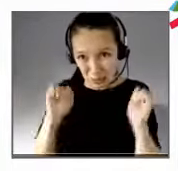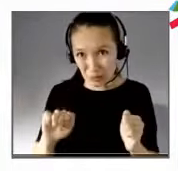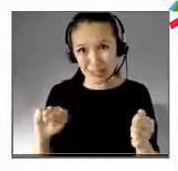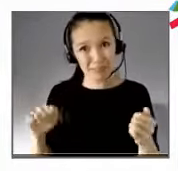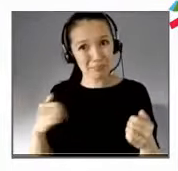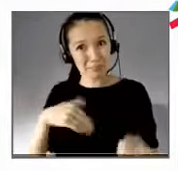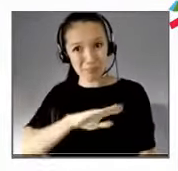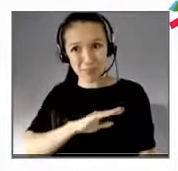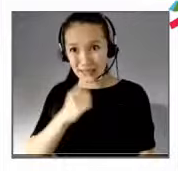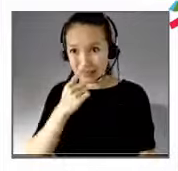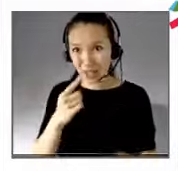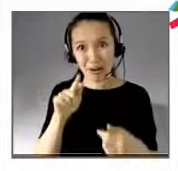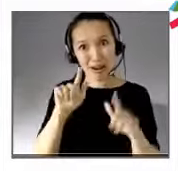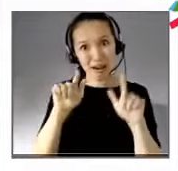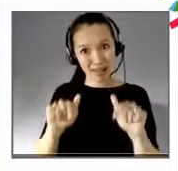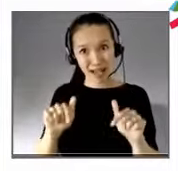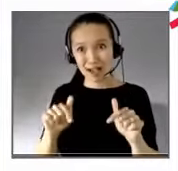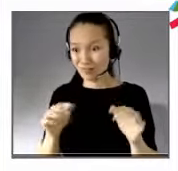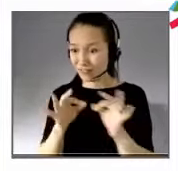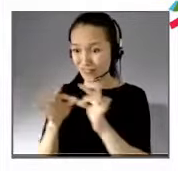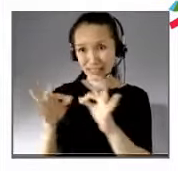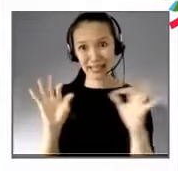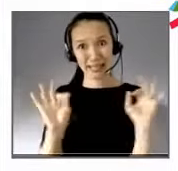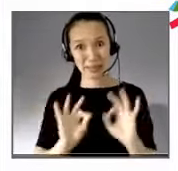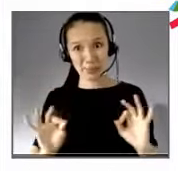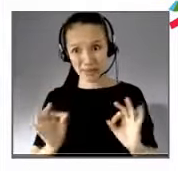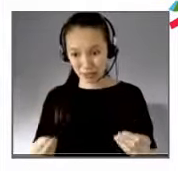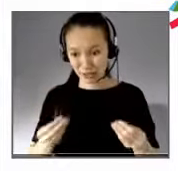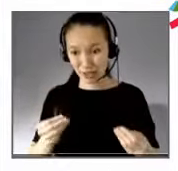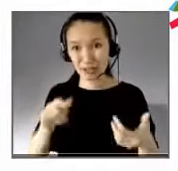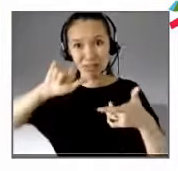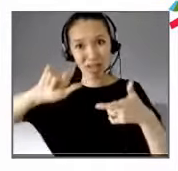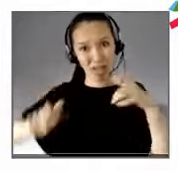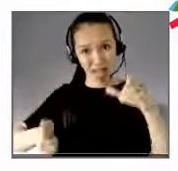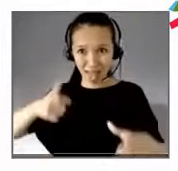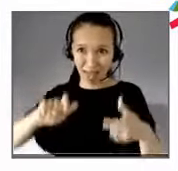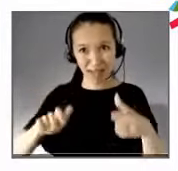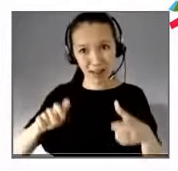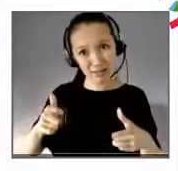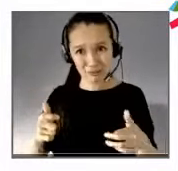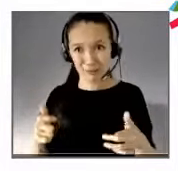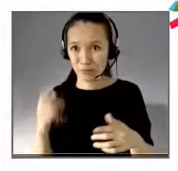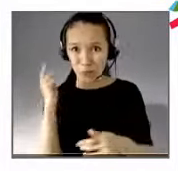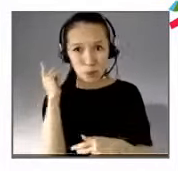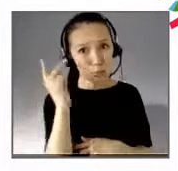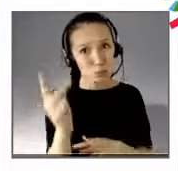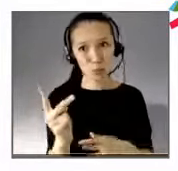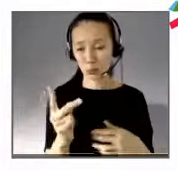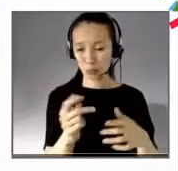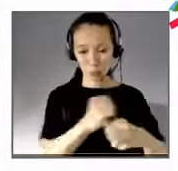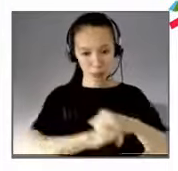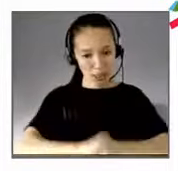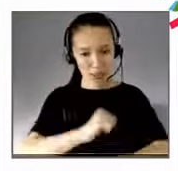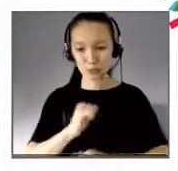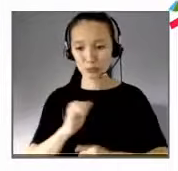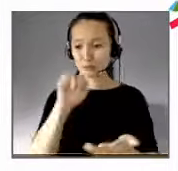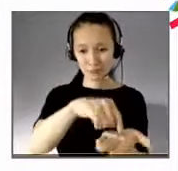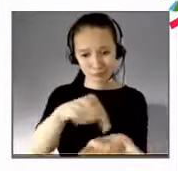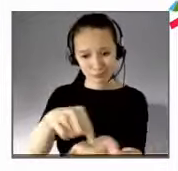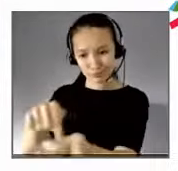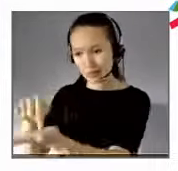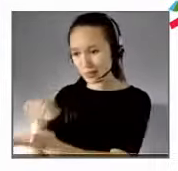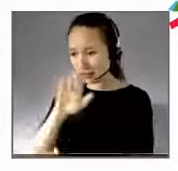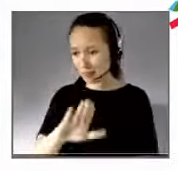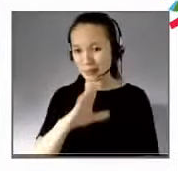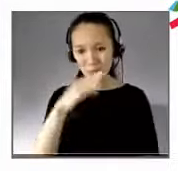fraternité. Et ceci vaut à toutes les échelles d'organisation des sociétés humaines et cela vaut aussi,